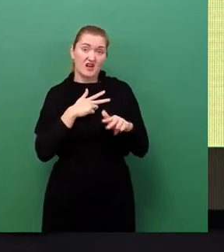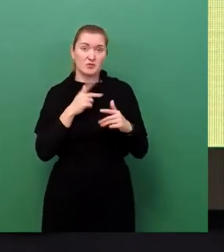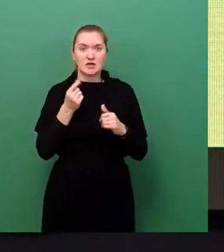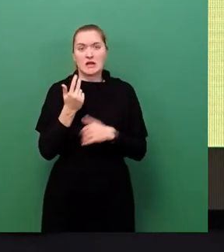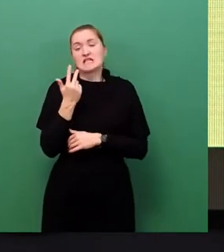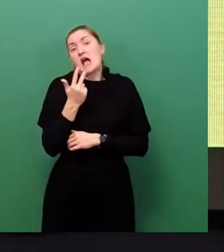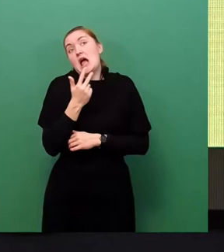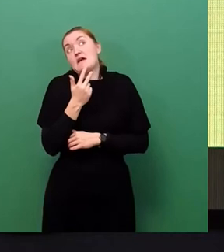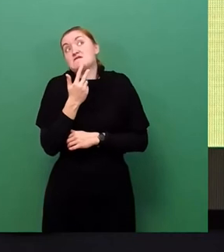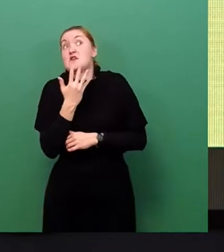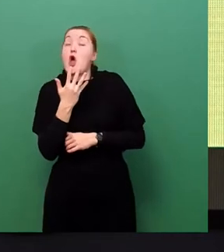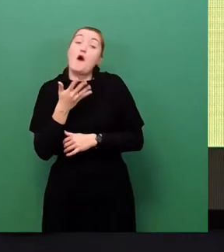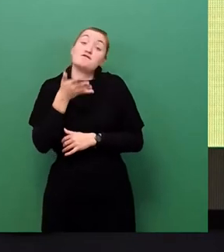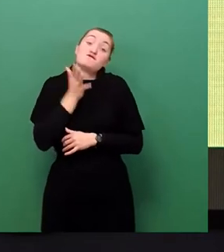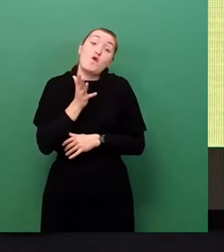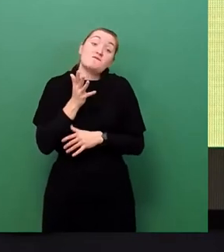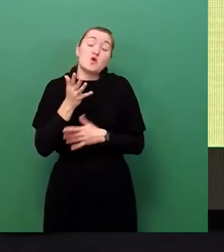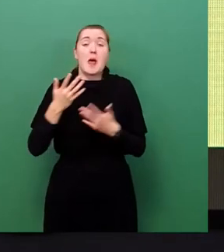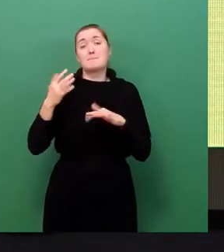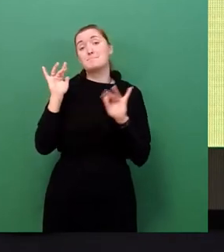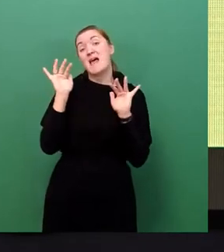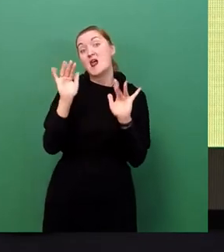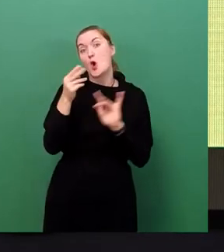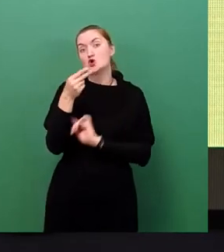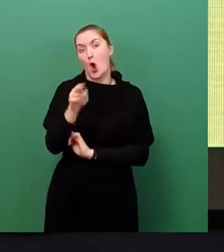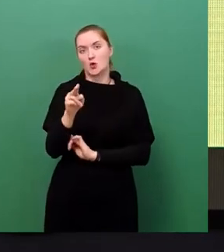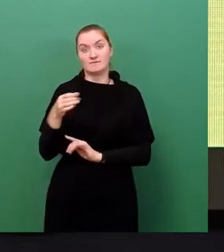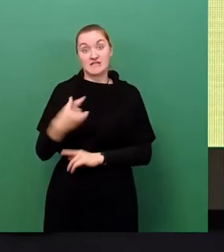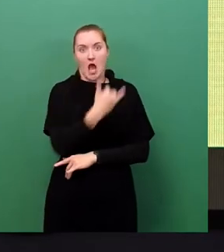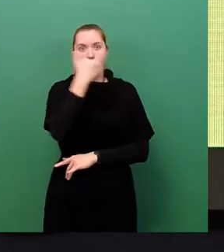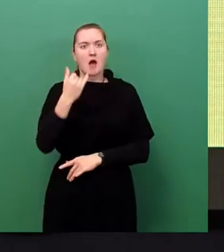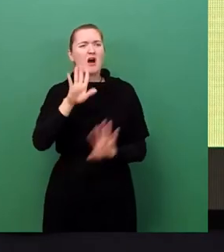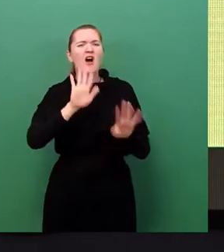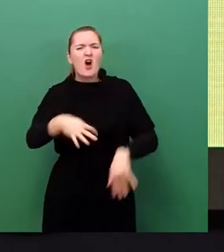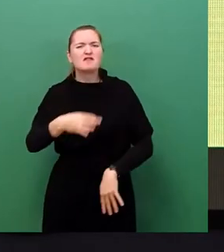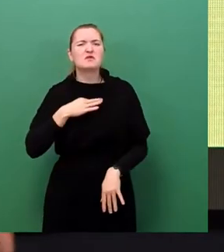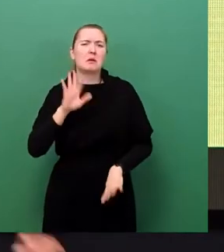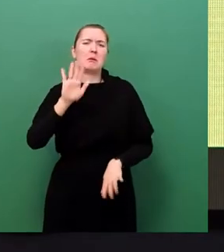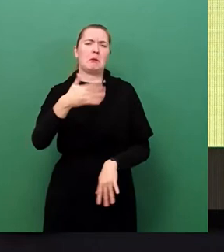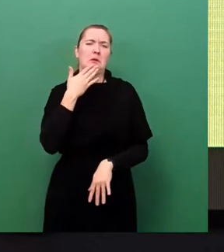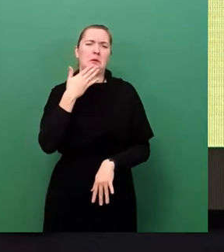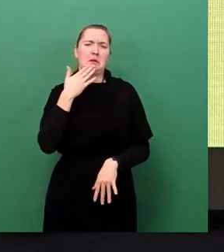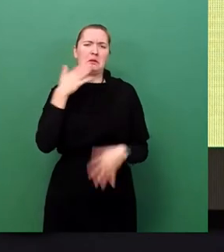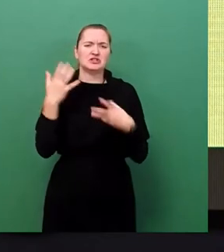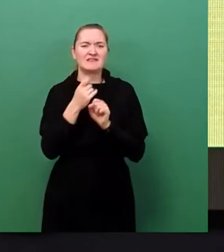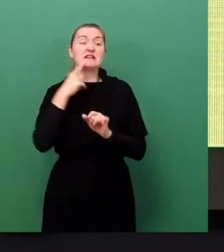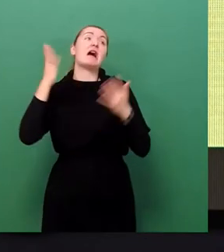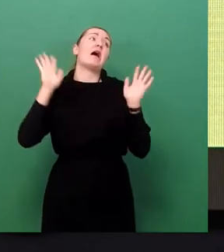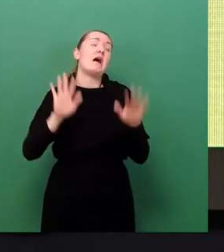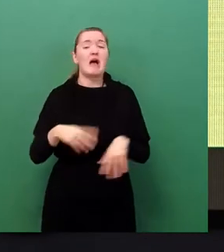fünfhundert Millionen Euro im Jahr gehen. So, aber das sind keine Kosten. Ich bin es leid zu hören, ich kann, die Energiewende, die kostet zu viel.